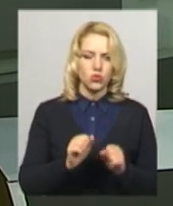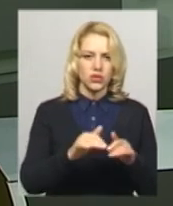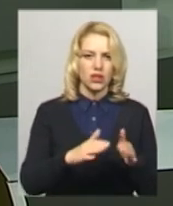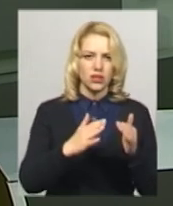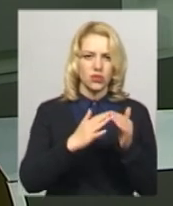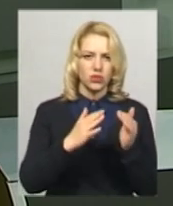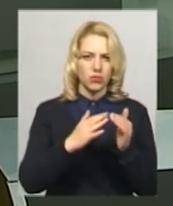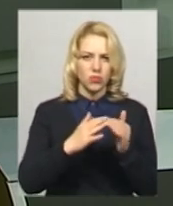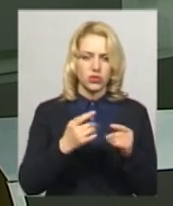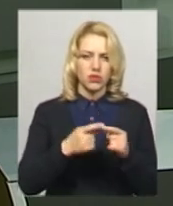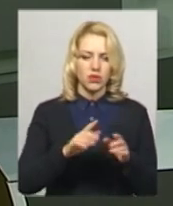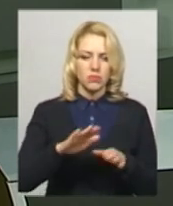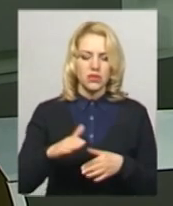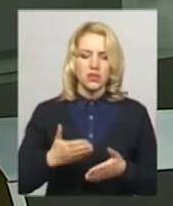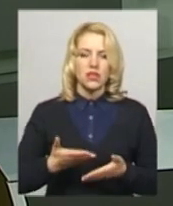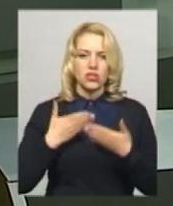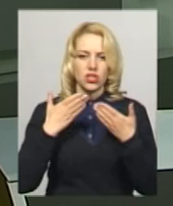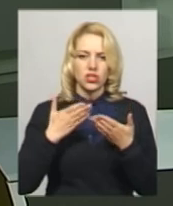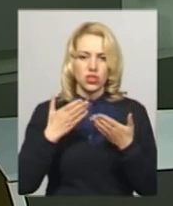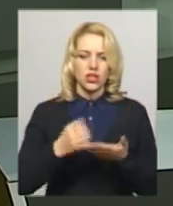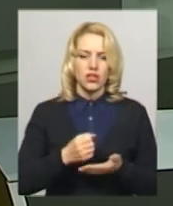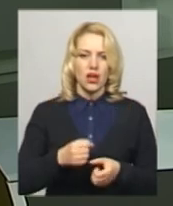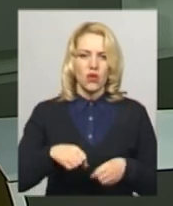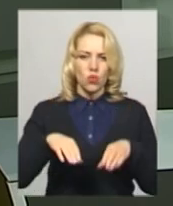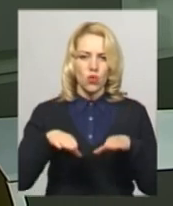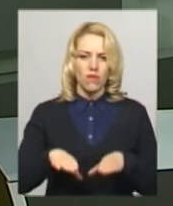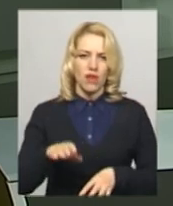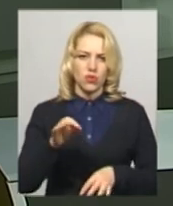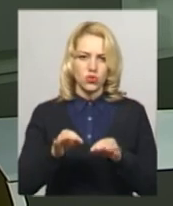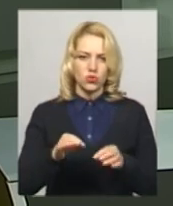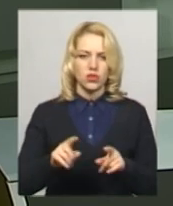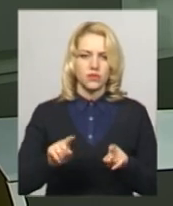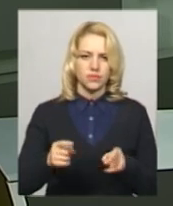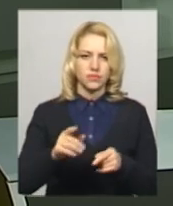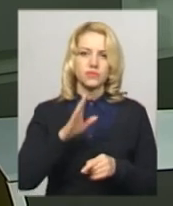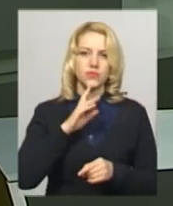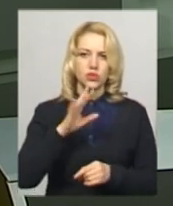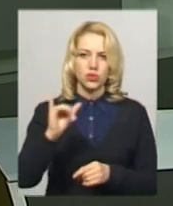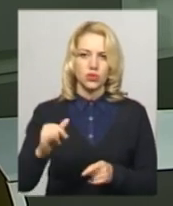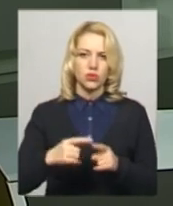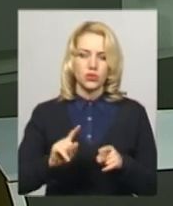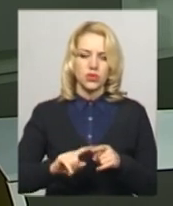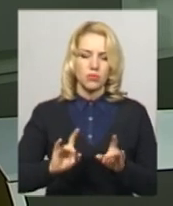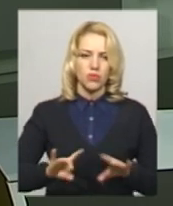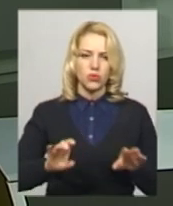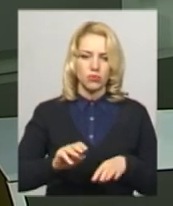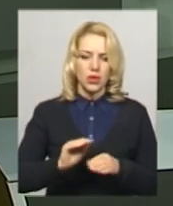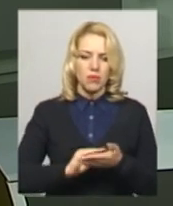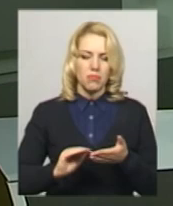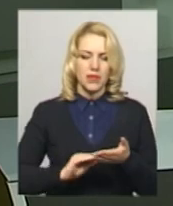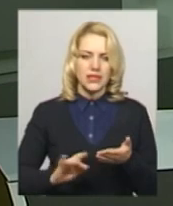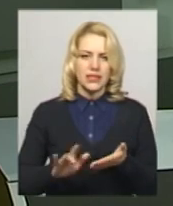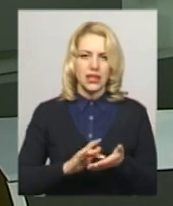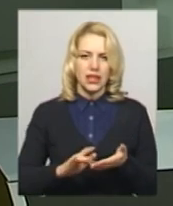Після зачитування ухвали обвинувачену взяли під варту в залі суду. Про це повідомила прес-секретар Хмельницького апеляційного суду Віта